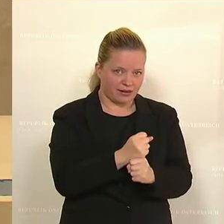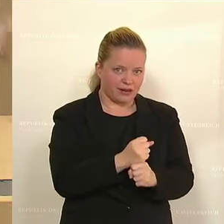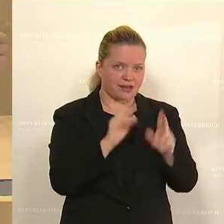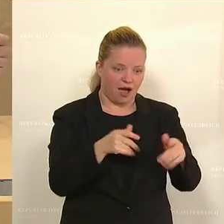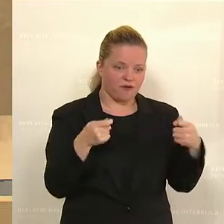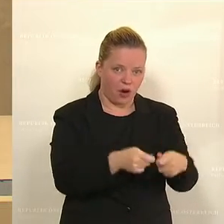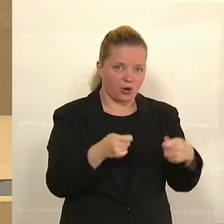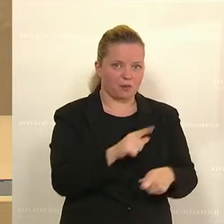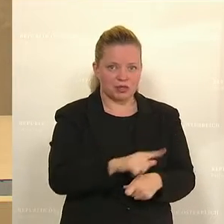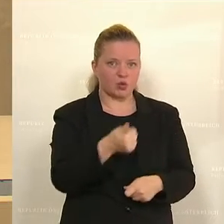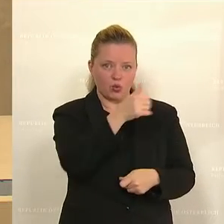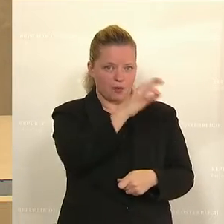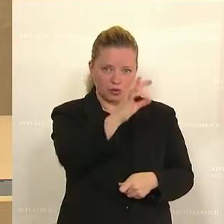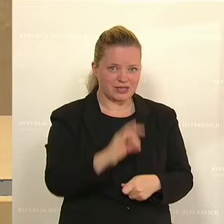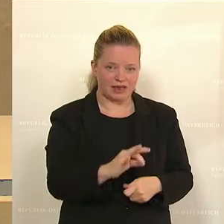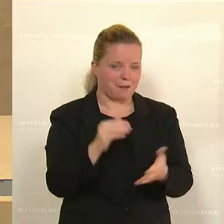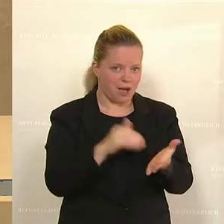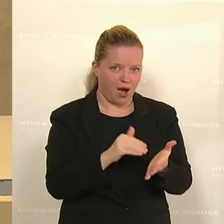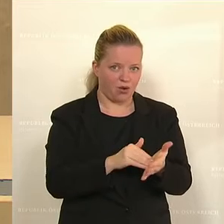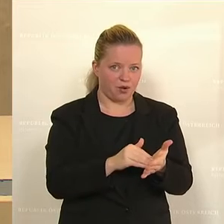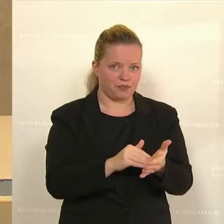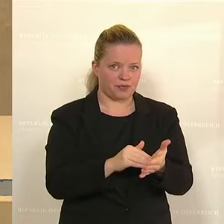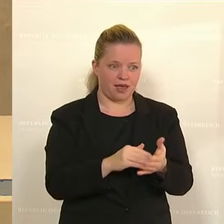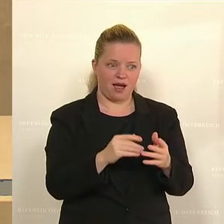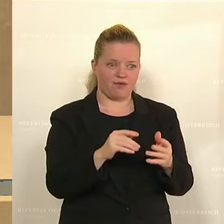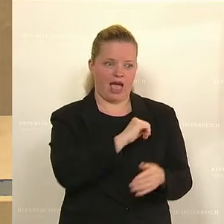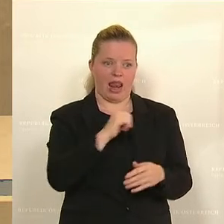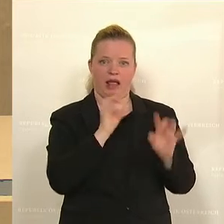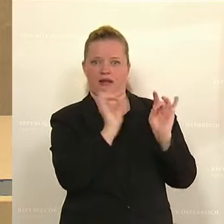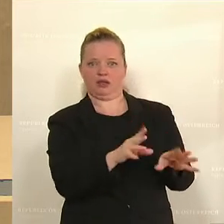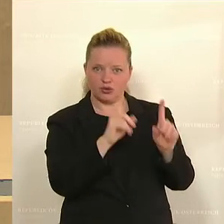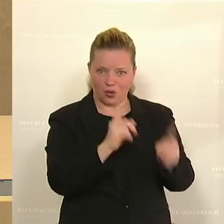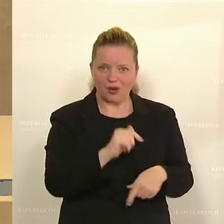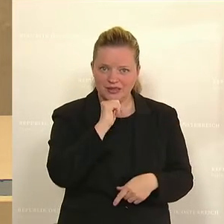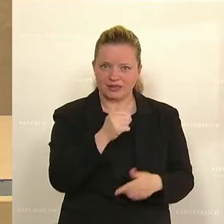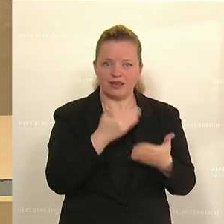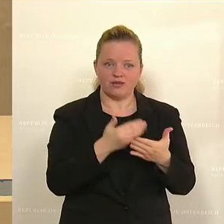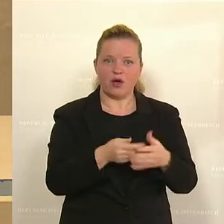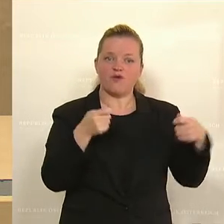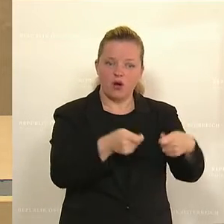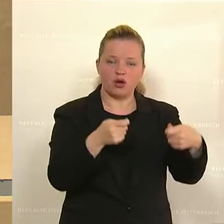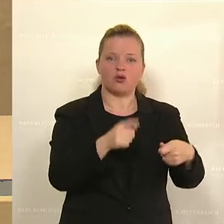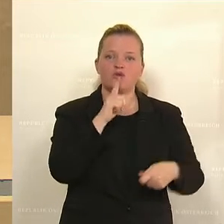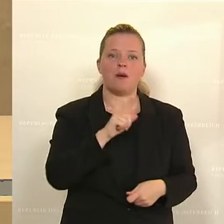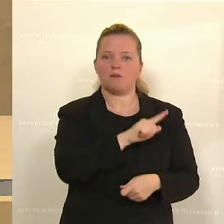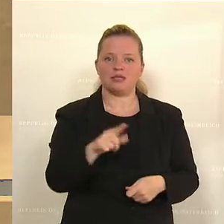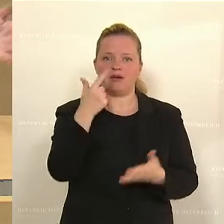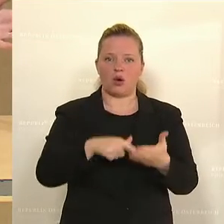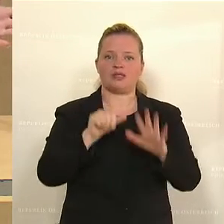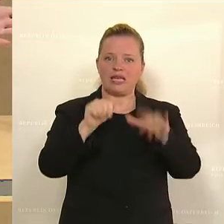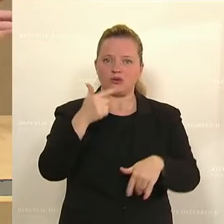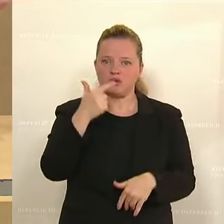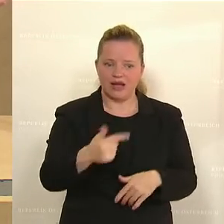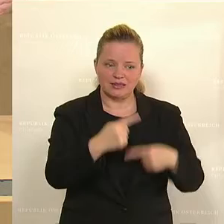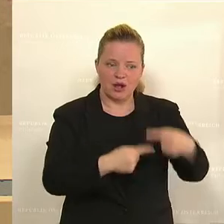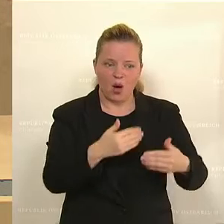von bis zu 100 Prozent einfach brauchen wird, wenn man die nicht allein lassen will. Da läuft die Förderung nur bis 2026. Warum?